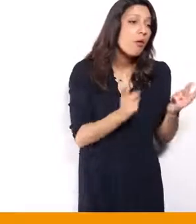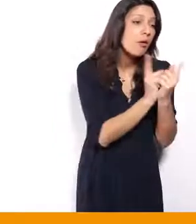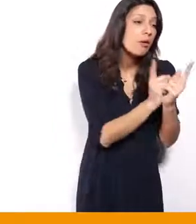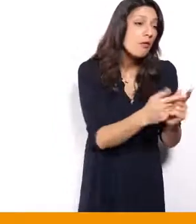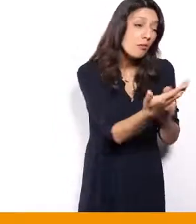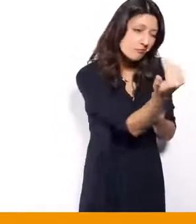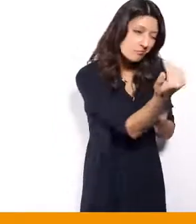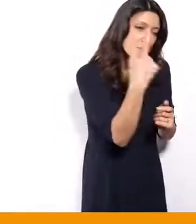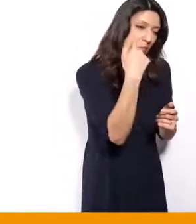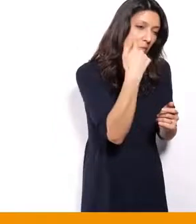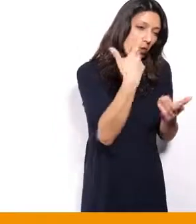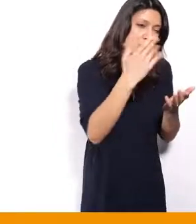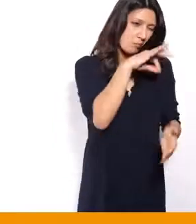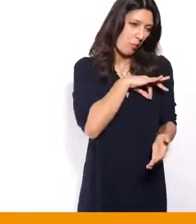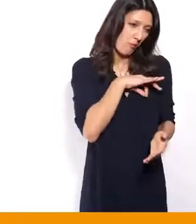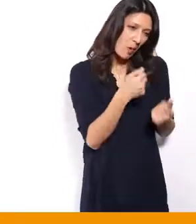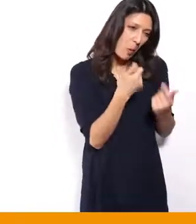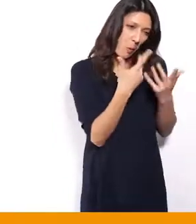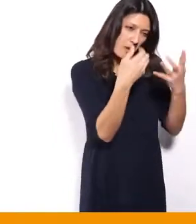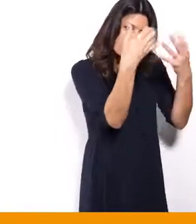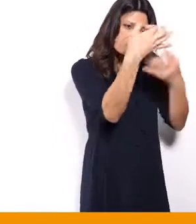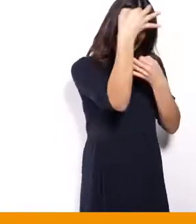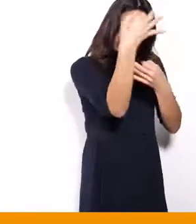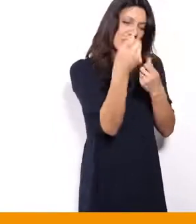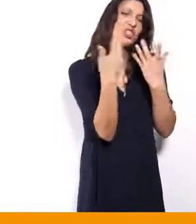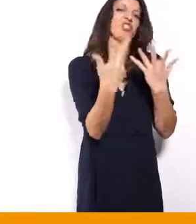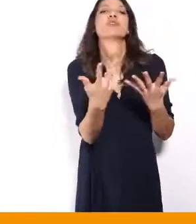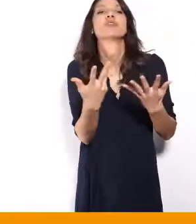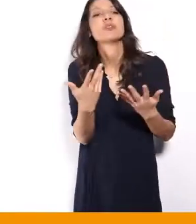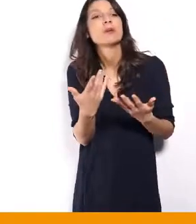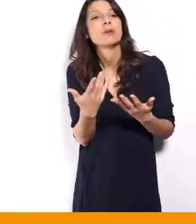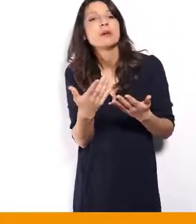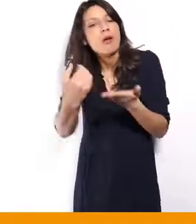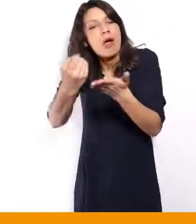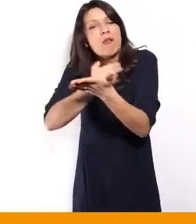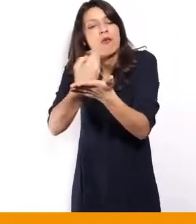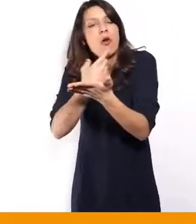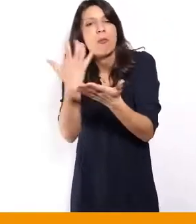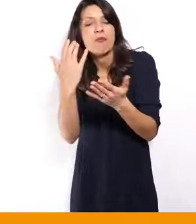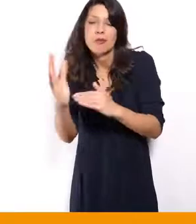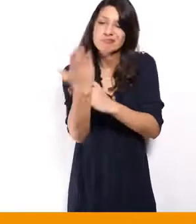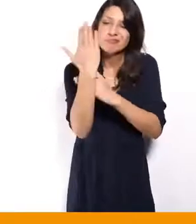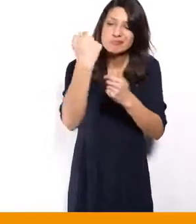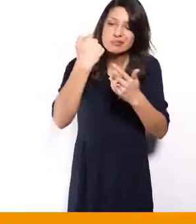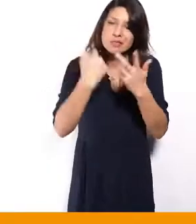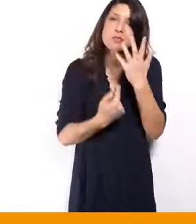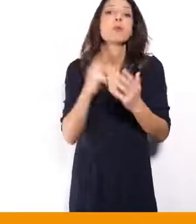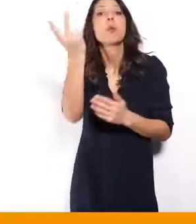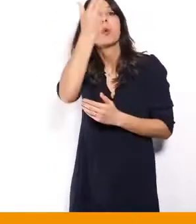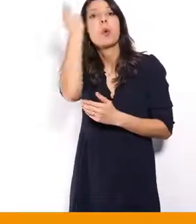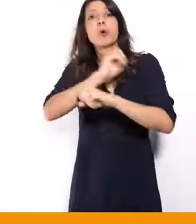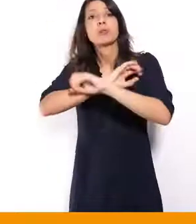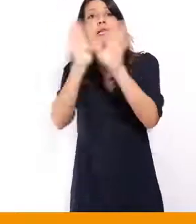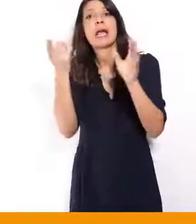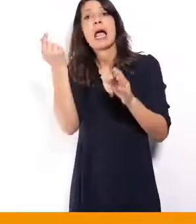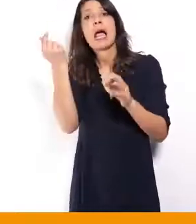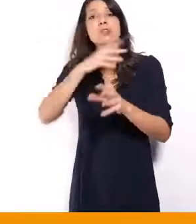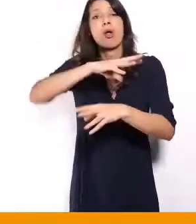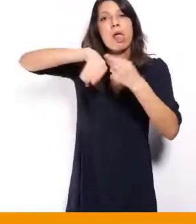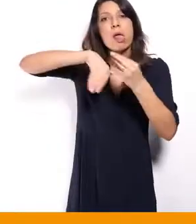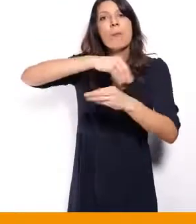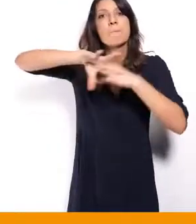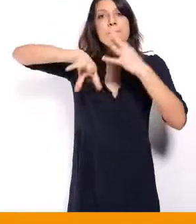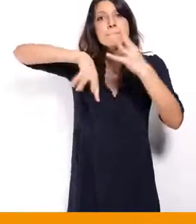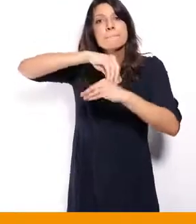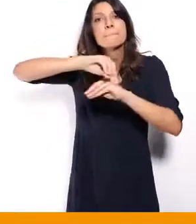il faut aller voir les profits qu'ils se font, il faut aller voir… Il faut qu'on comprenne où passent les circuits de l'argent, parce que, voilà,